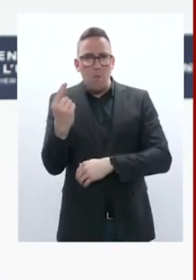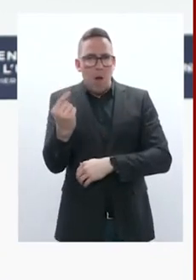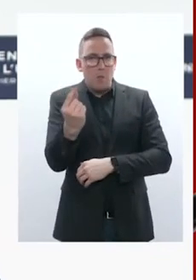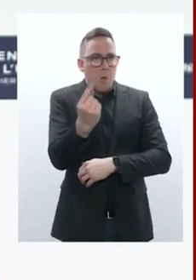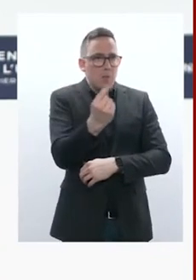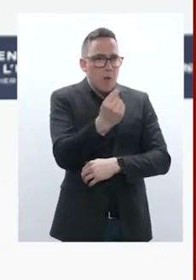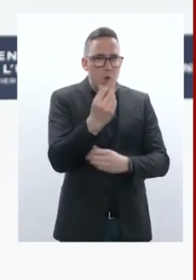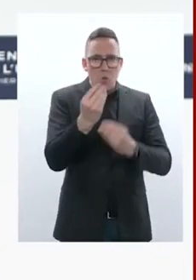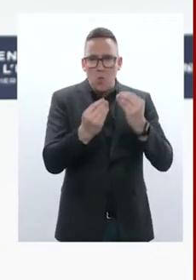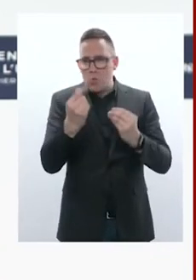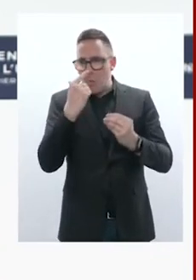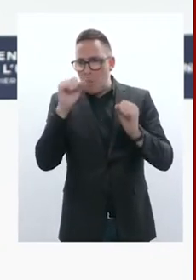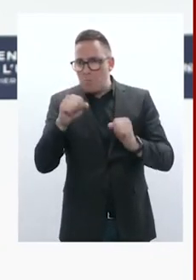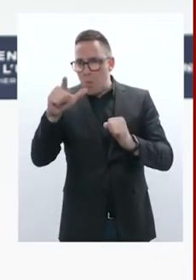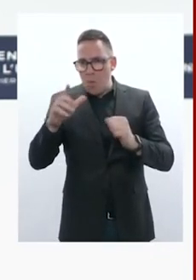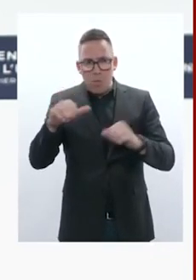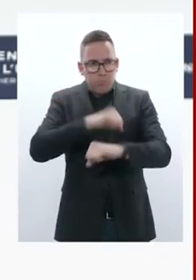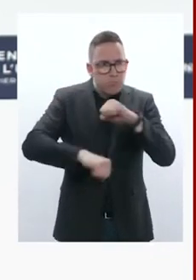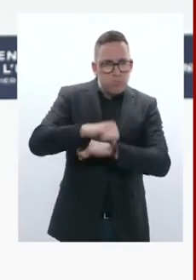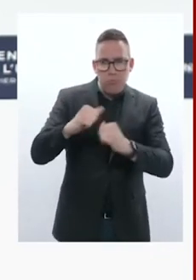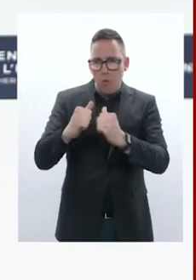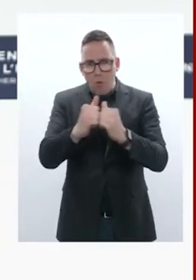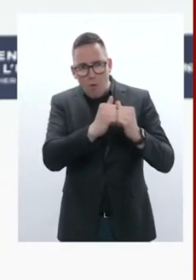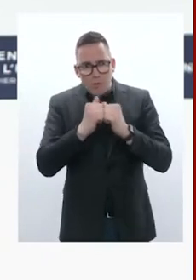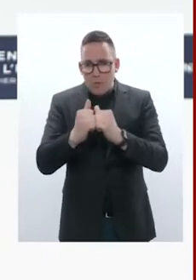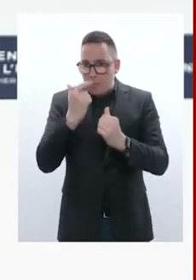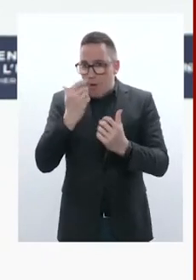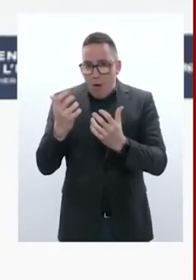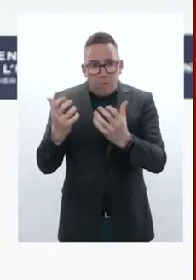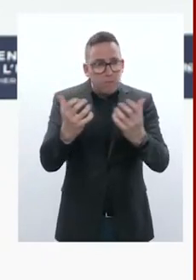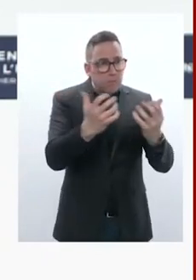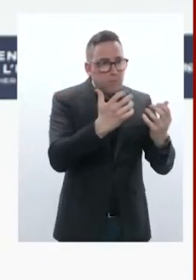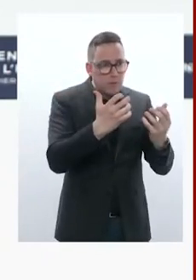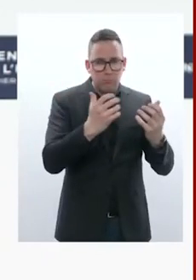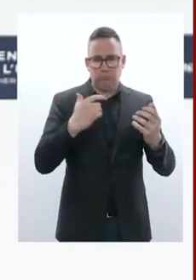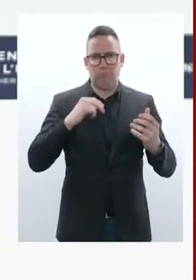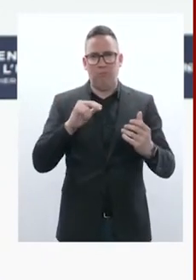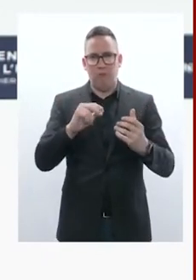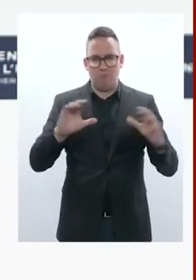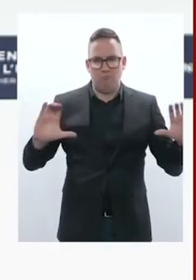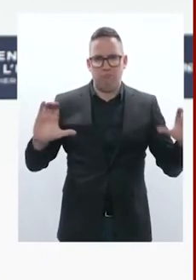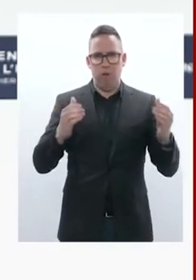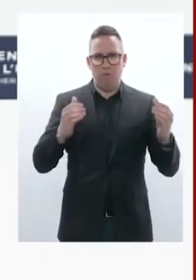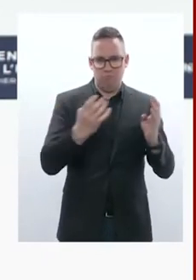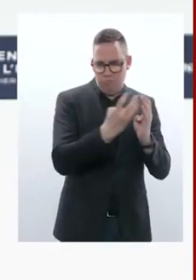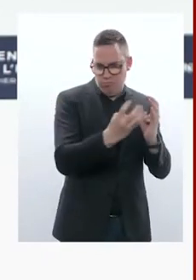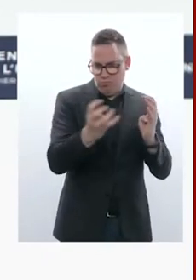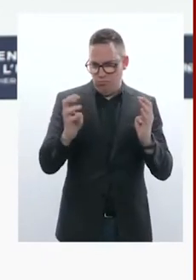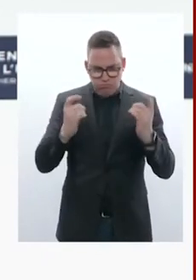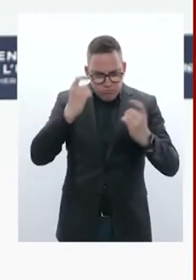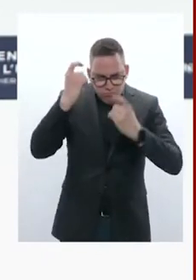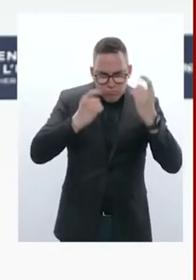actions et qui sont désireux de le faire, de s'y joindre, les réuniront pour pouvoir décliner opérationnellement les initiatives qui ont été